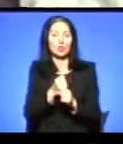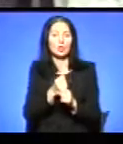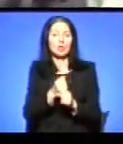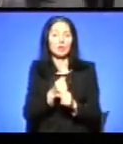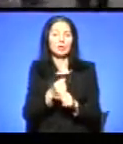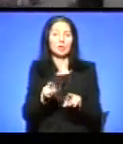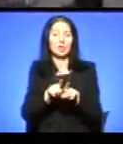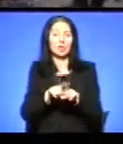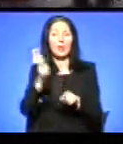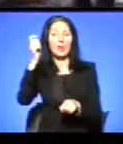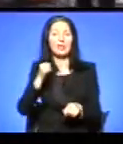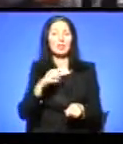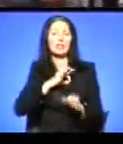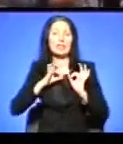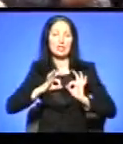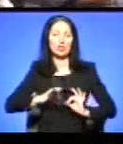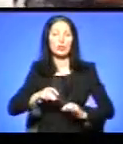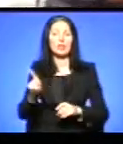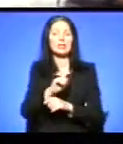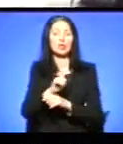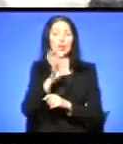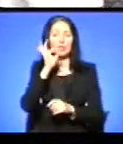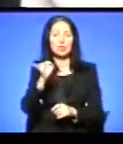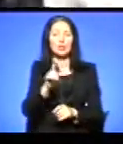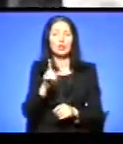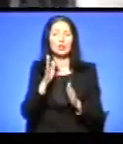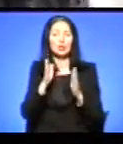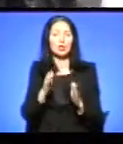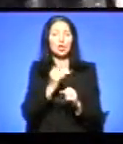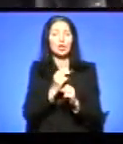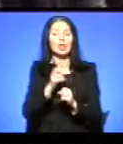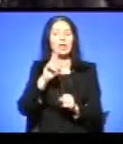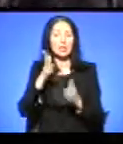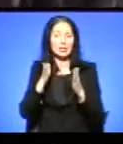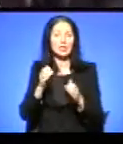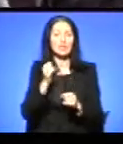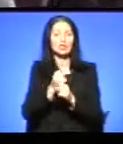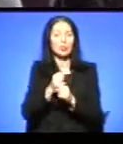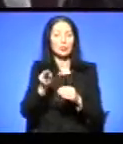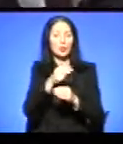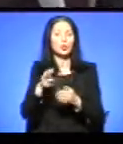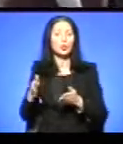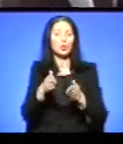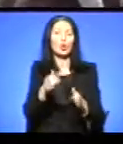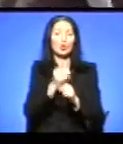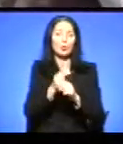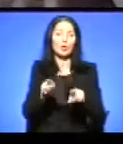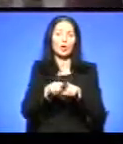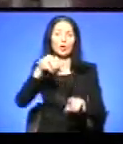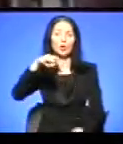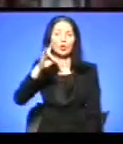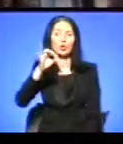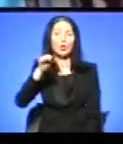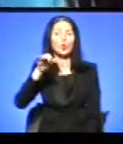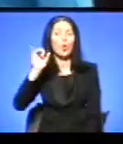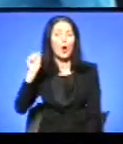Станополя, сказали, що як тільки зроблять дорогу, зроблять тротуари і всього остального. Тепер